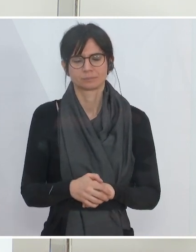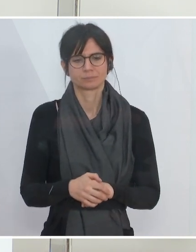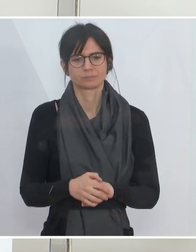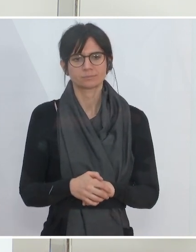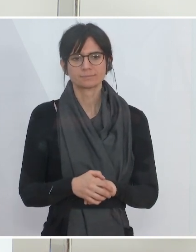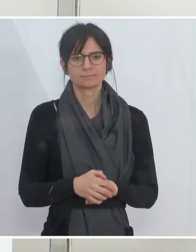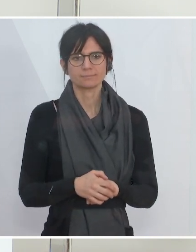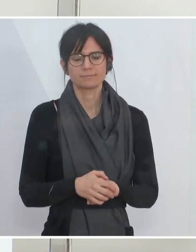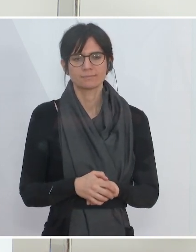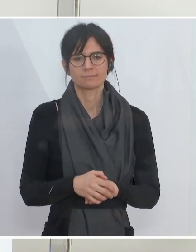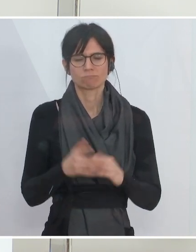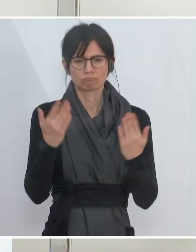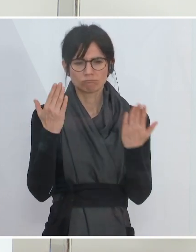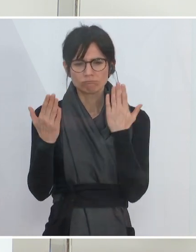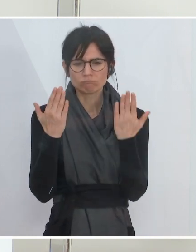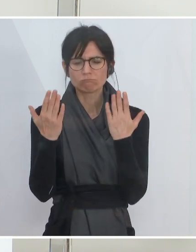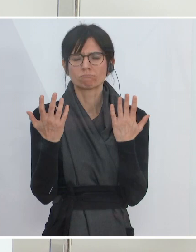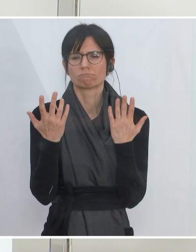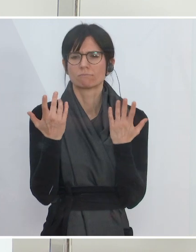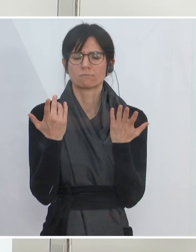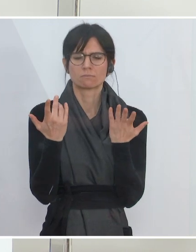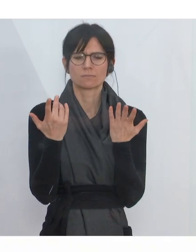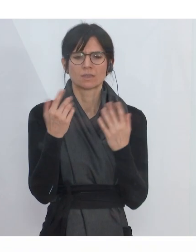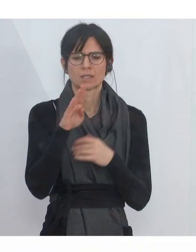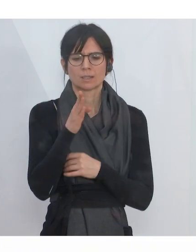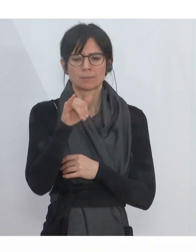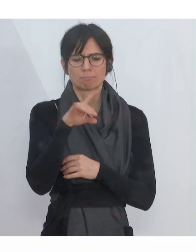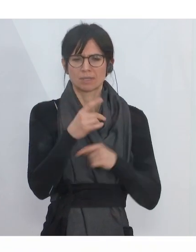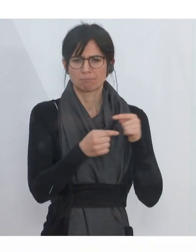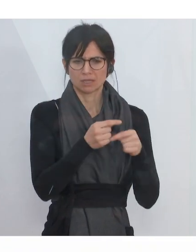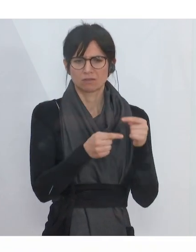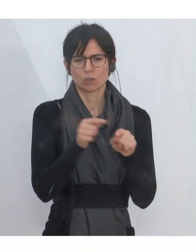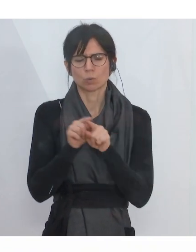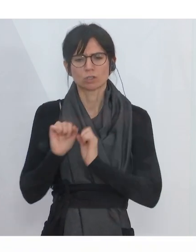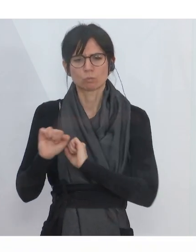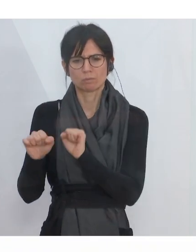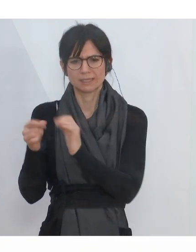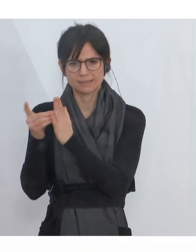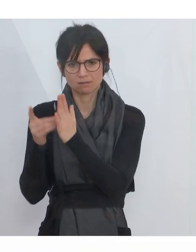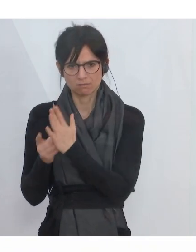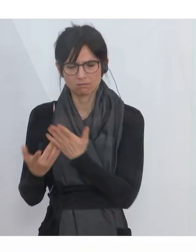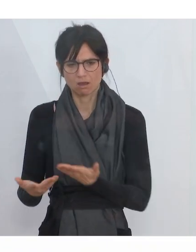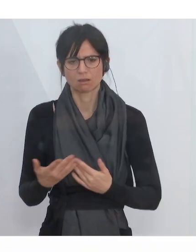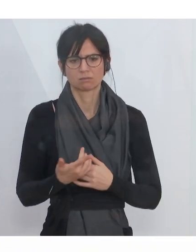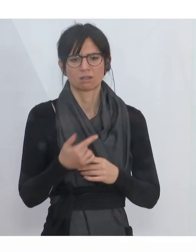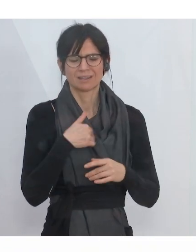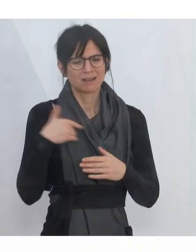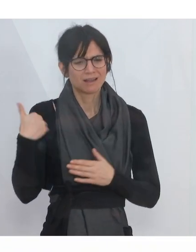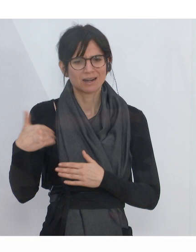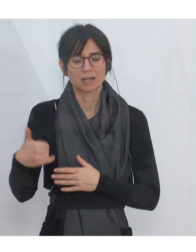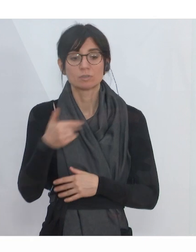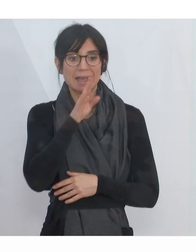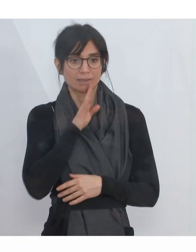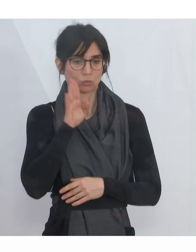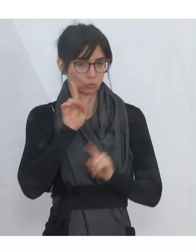einen Vergleich gemacht zwischen der BIP-Entwicklung und den Mobilitätsdaten, die wir regelmäßig anonymisiert